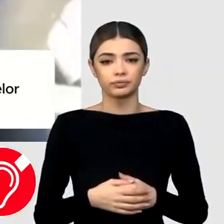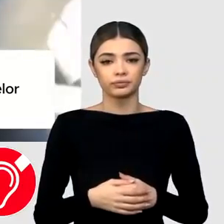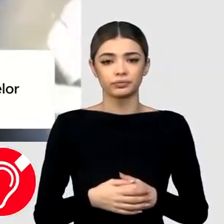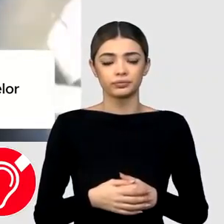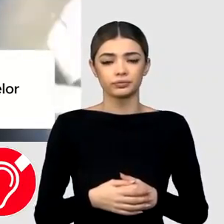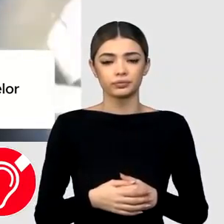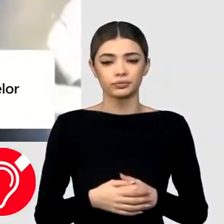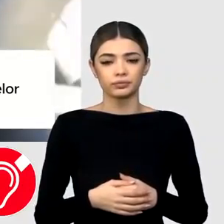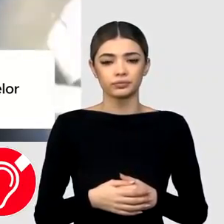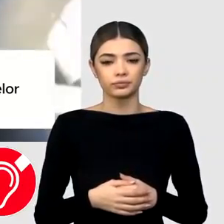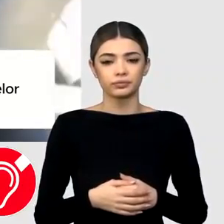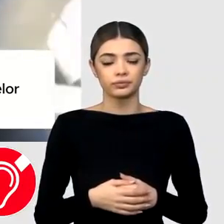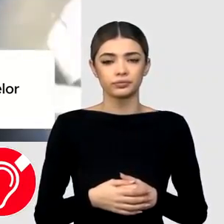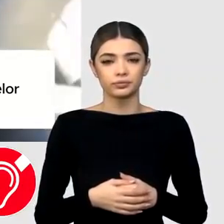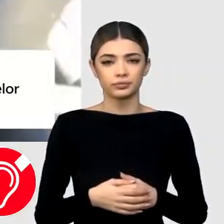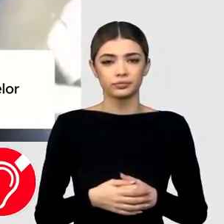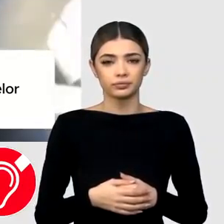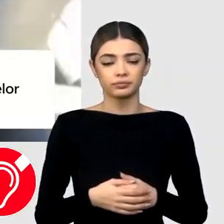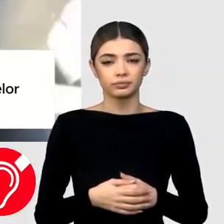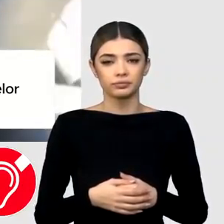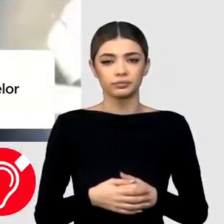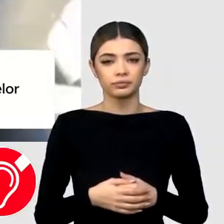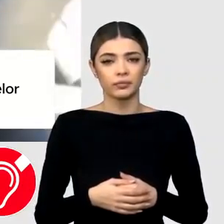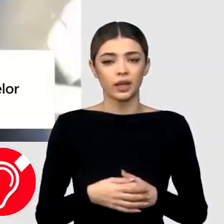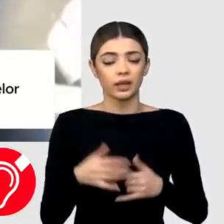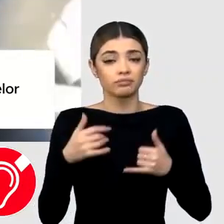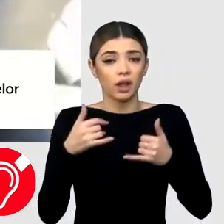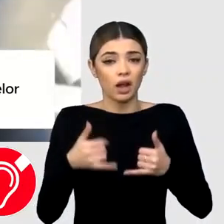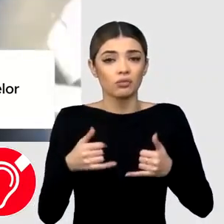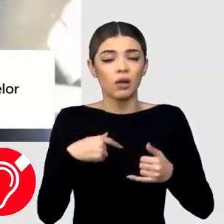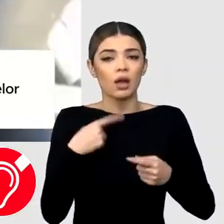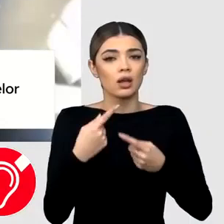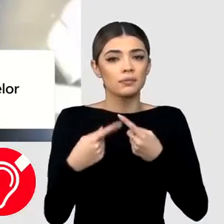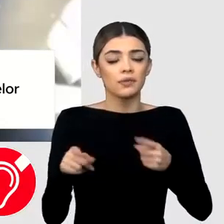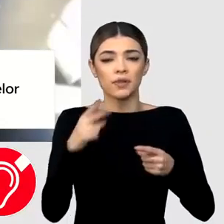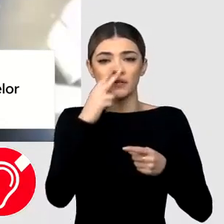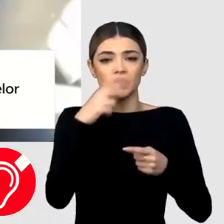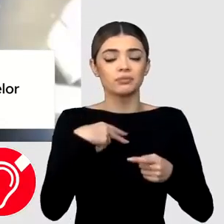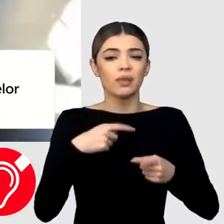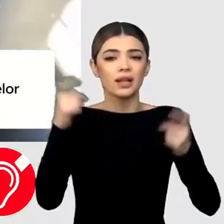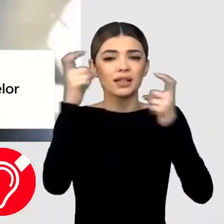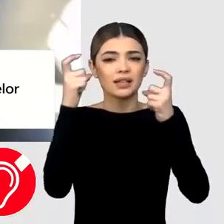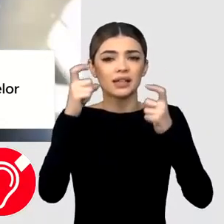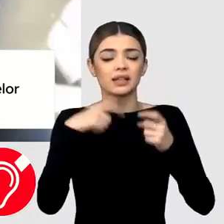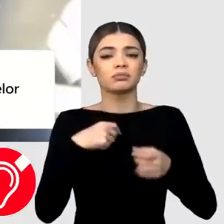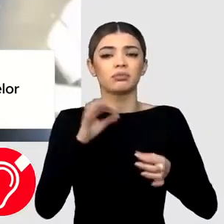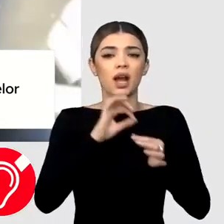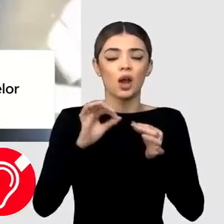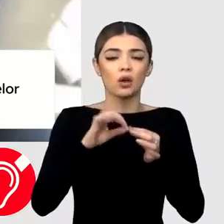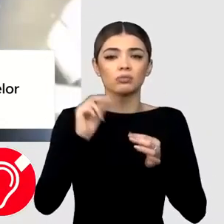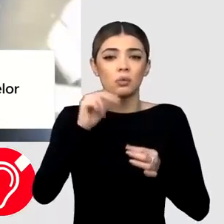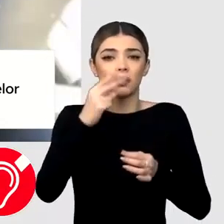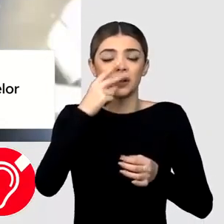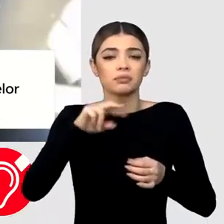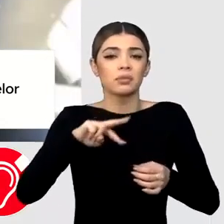În momentul de față, pe lângă criza energetică, inflație, dacă intervenim și în codul fiscal